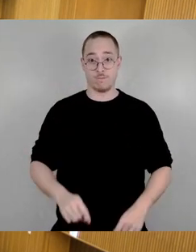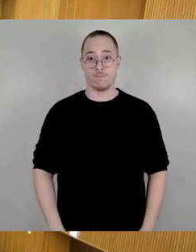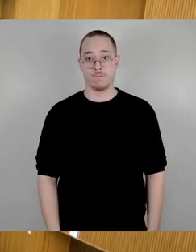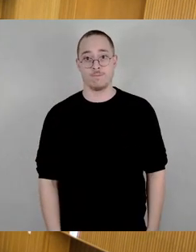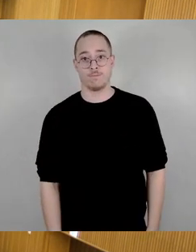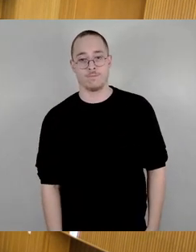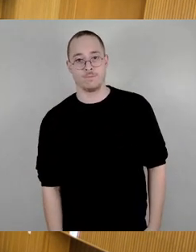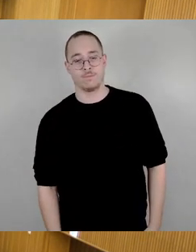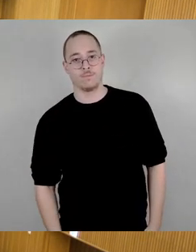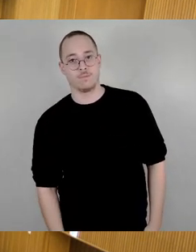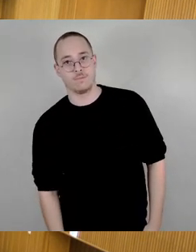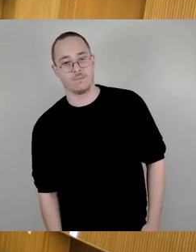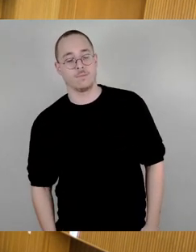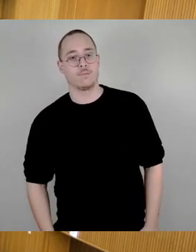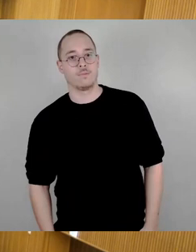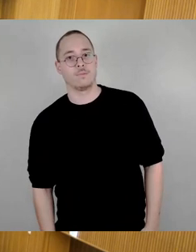So,